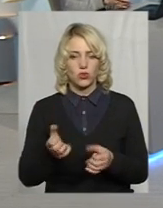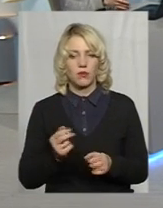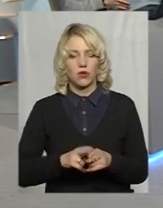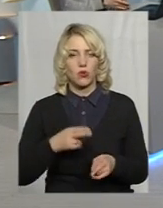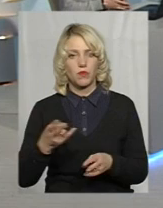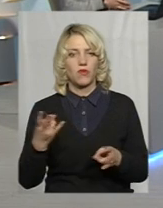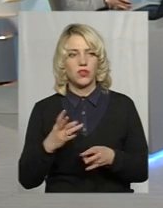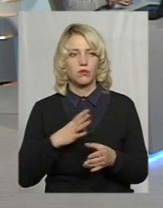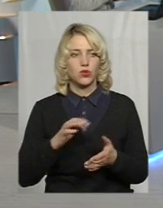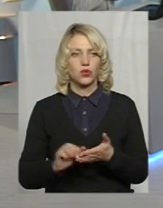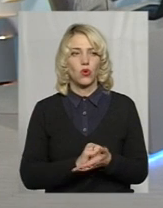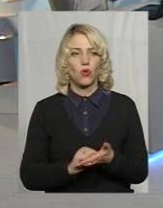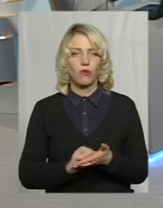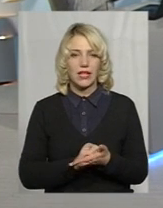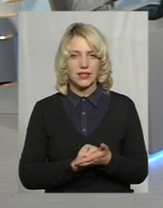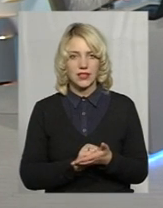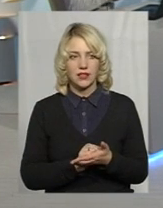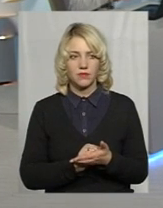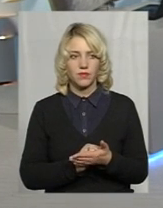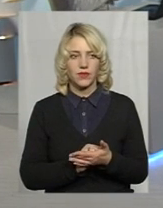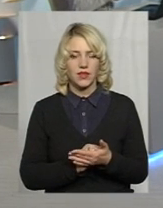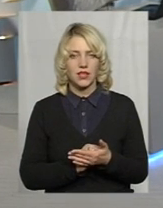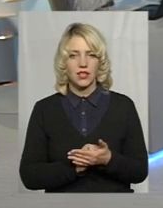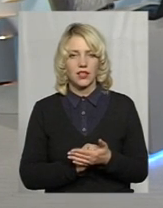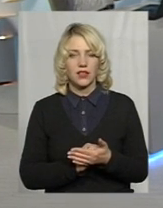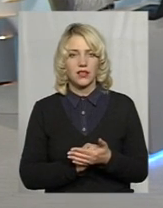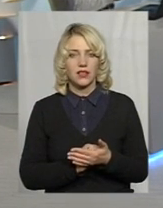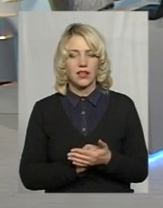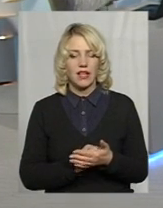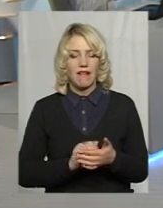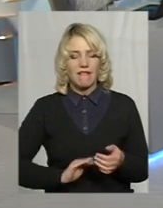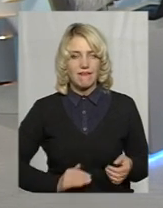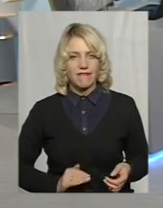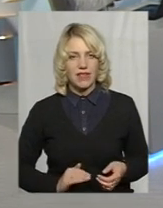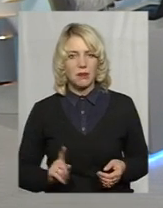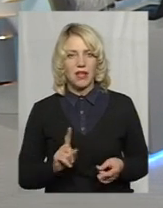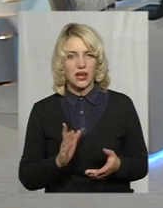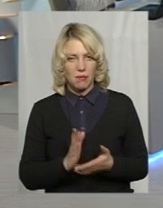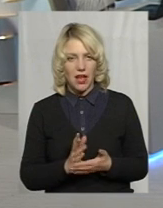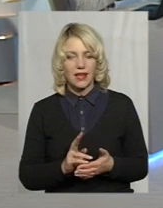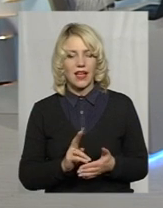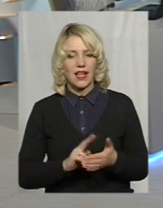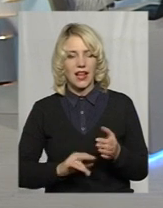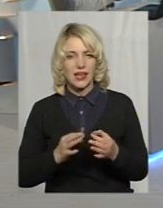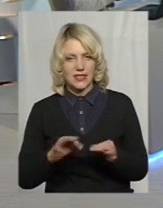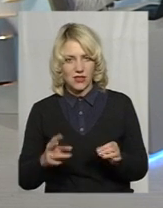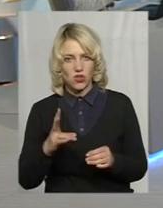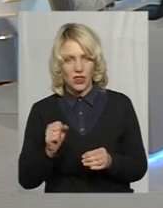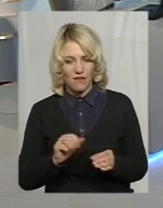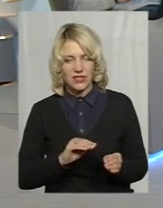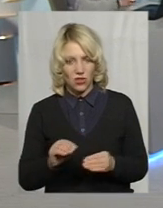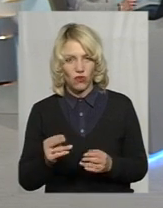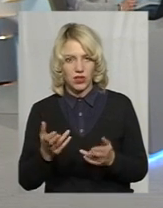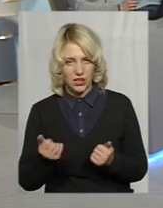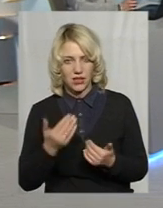документи фірми, яка має ліцензію, так, на встановлення? Ну, звичайно. Але